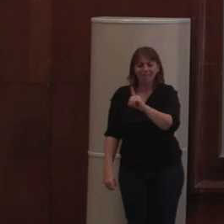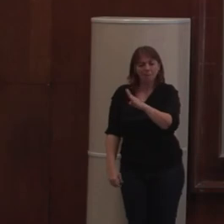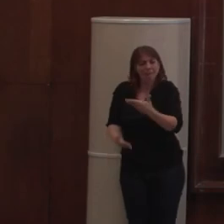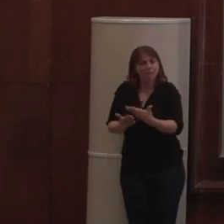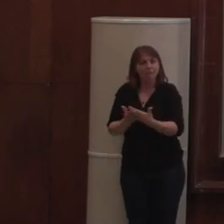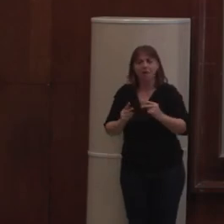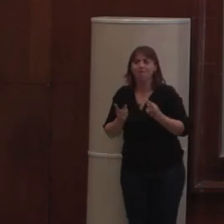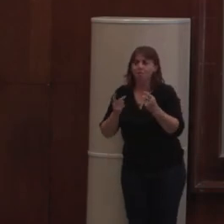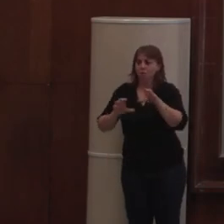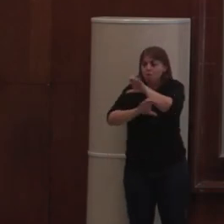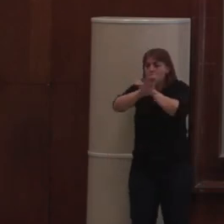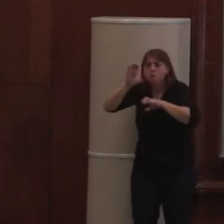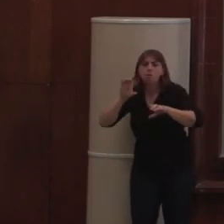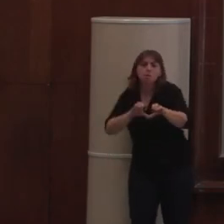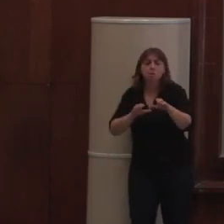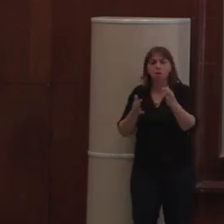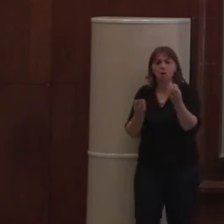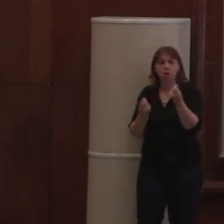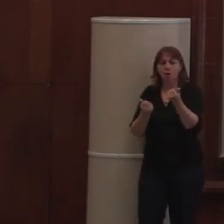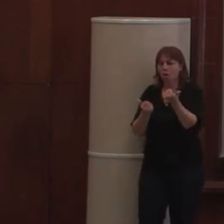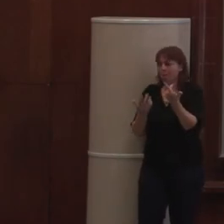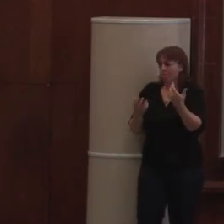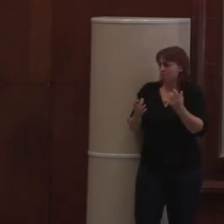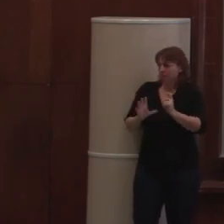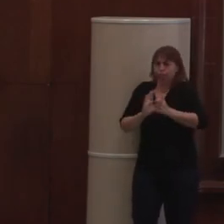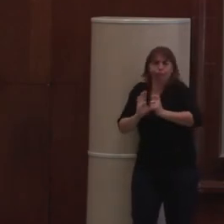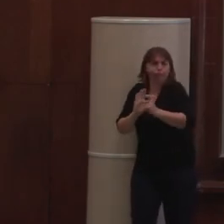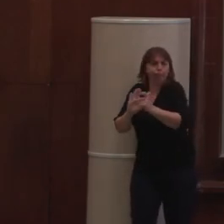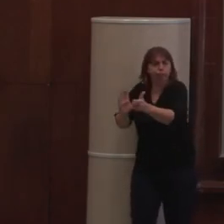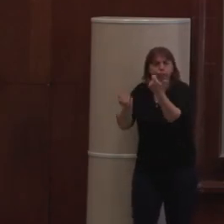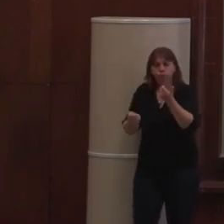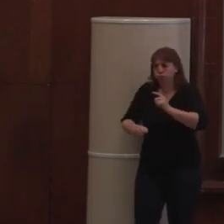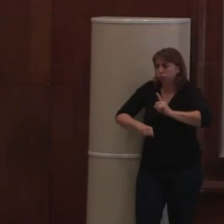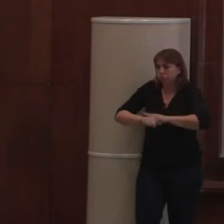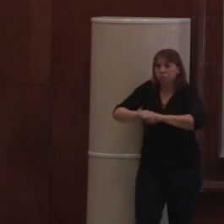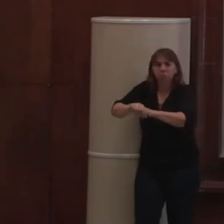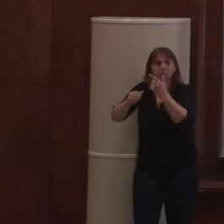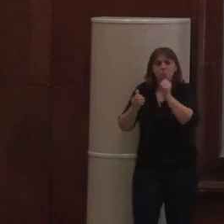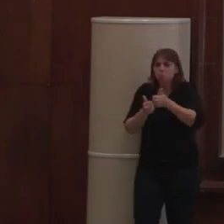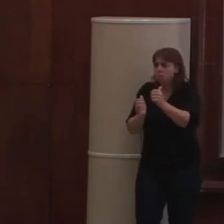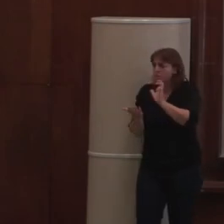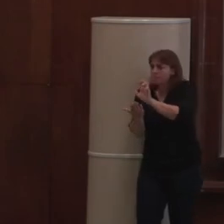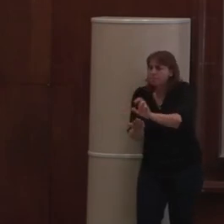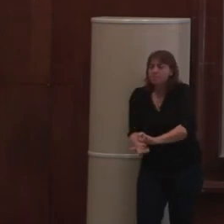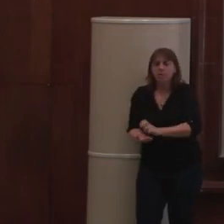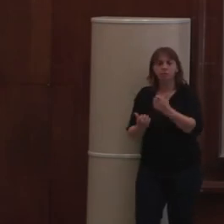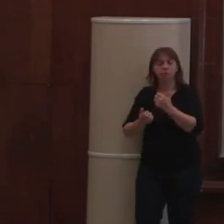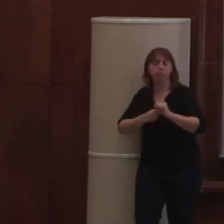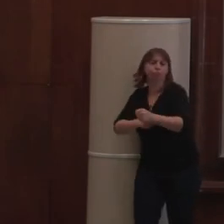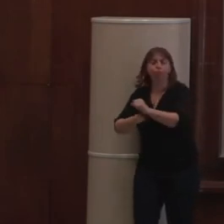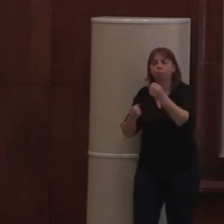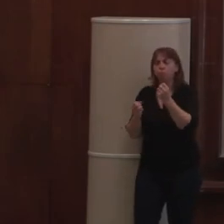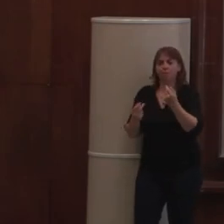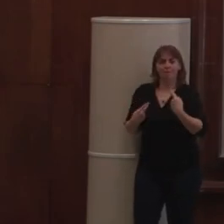qui se déplace, qui a une vraie vie à part de leur implémentation, on va dire. Donc, on fait des